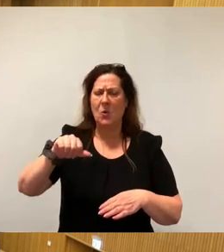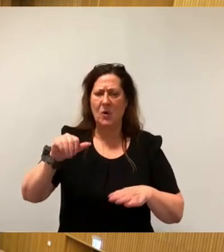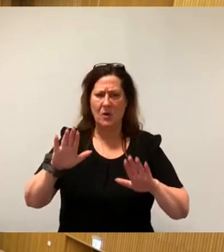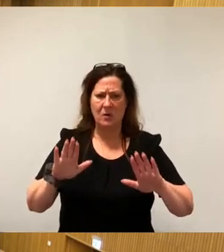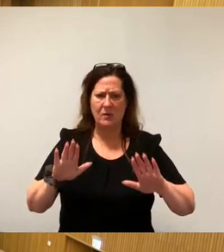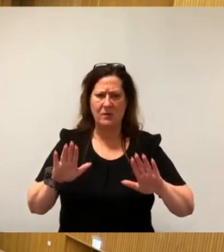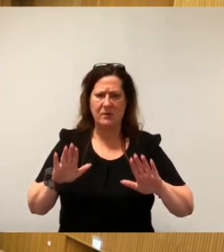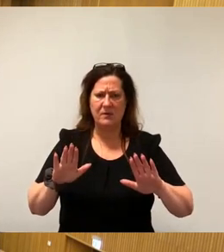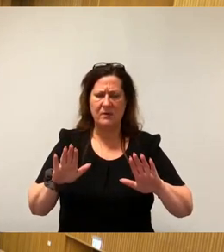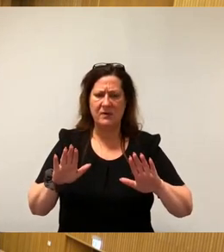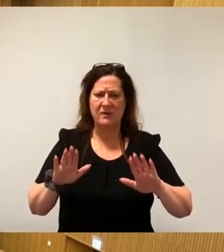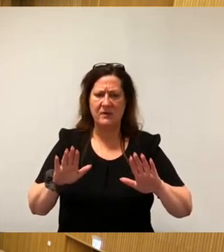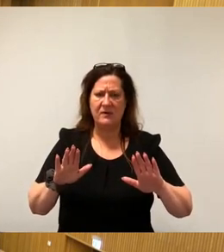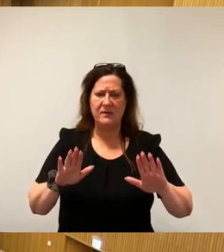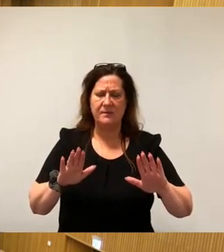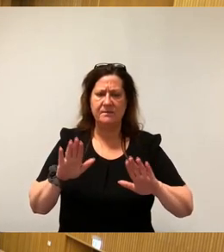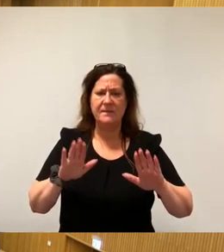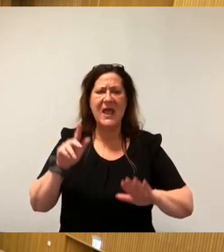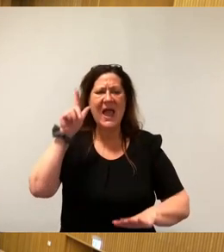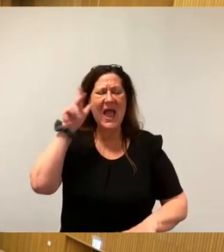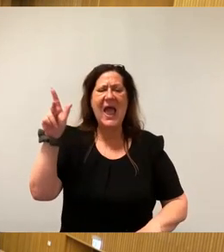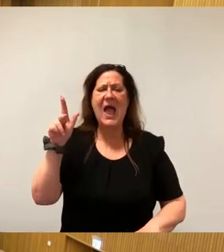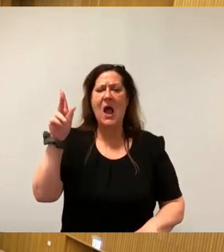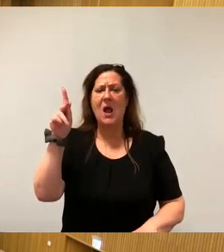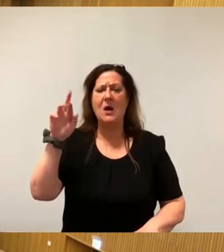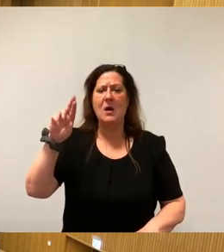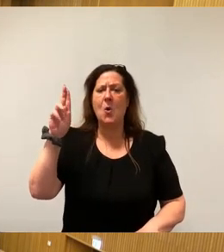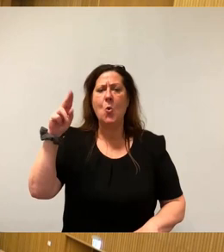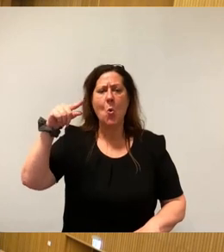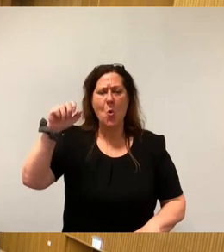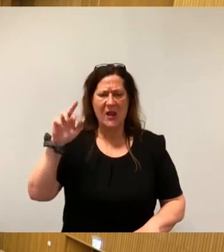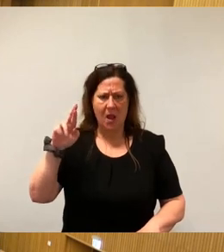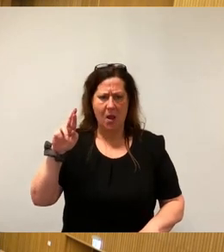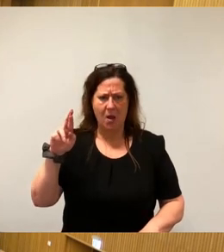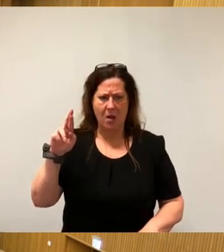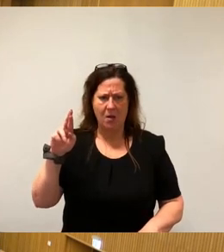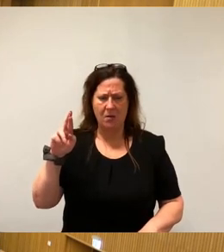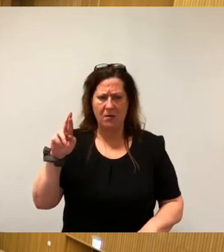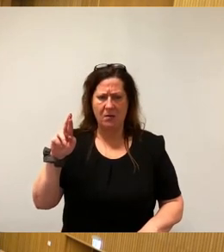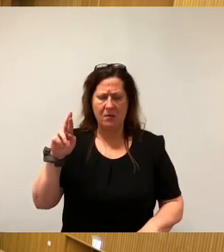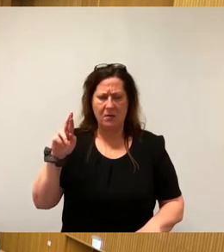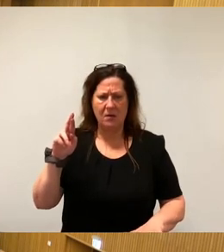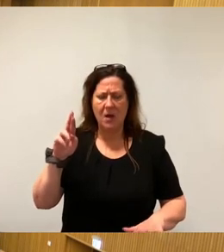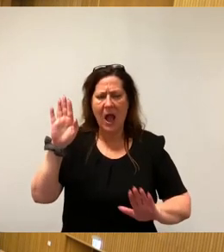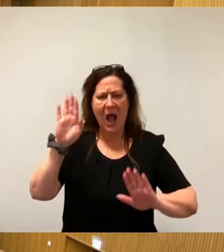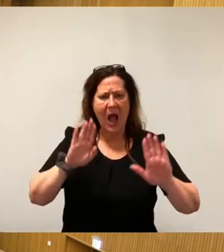ausformuliert an. Herr Krüger hatte, wenn ich, also so hatte ich, sind es vorher mit ihm gesprochen, sage ich einfach mal,